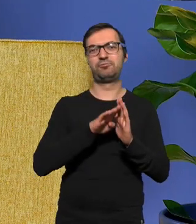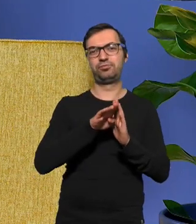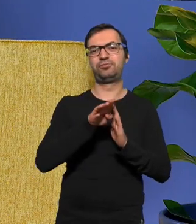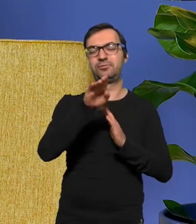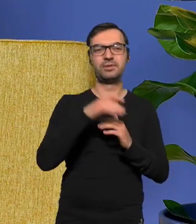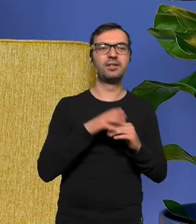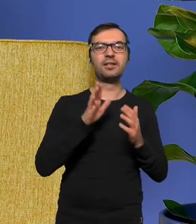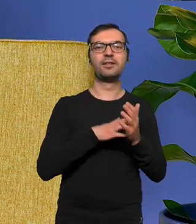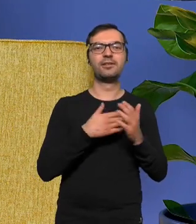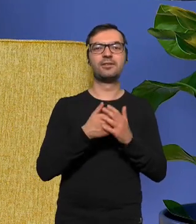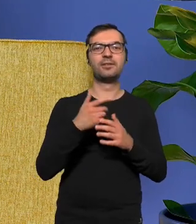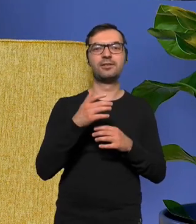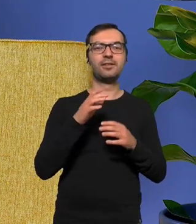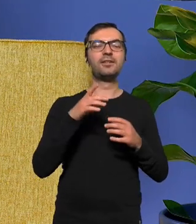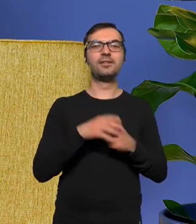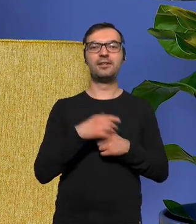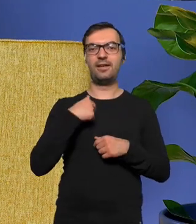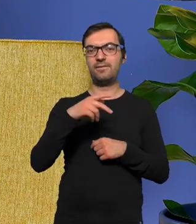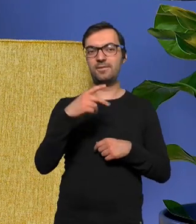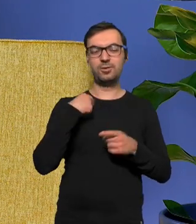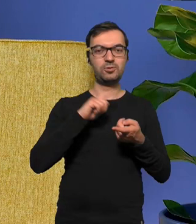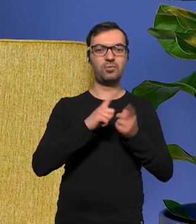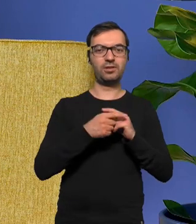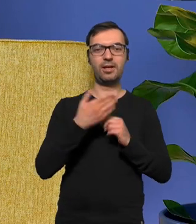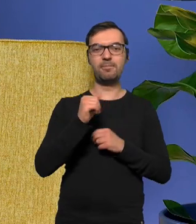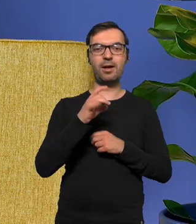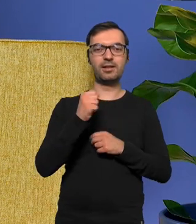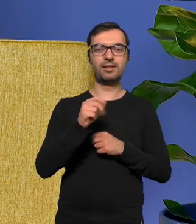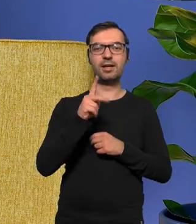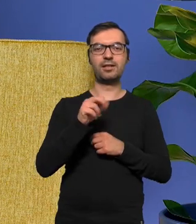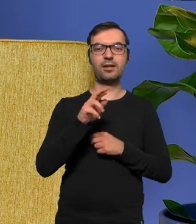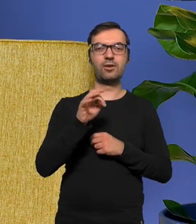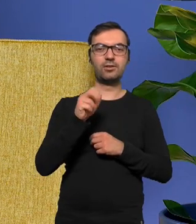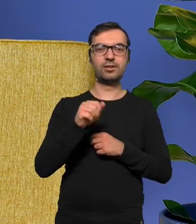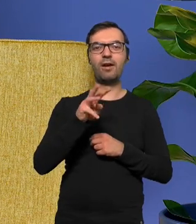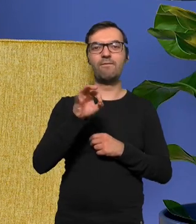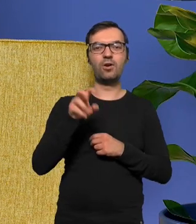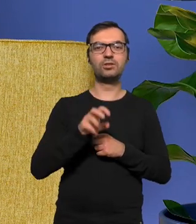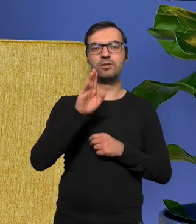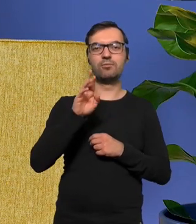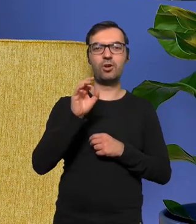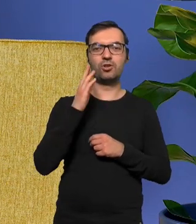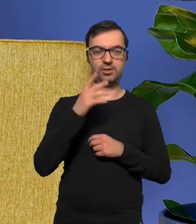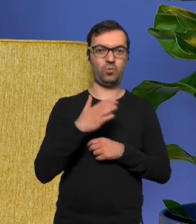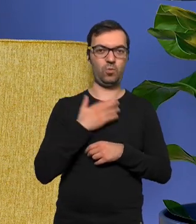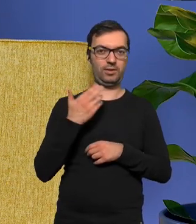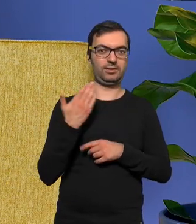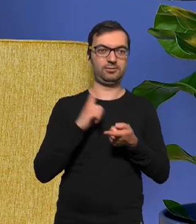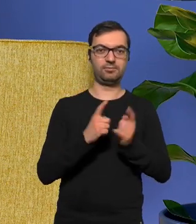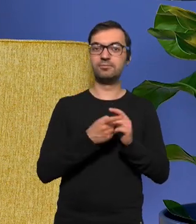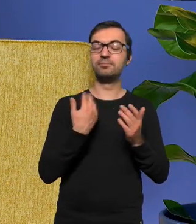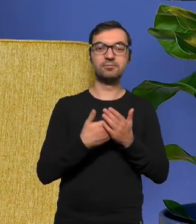przykładem będą słowa które wypowiem teraz że widziałem się z Magdą Karotką Wojciechem Broszkiem w weekend bo